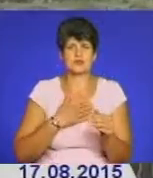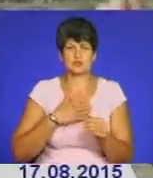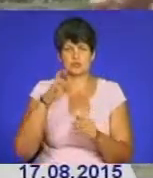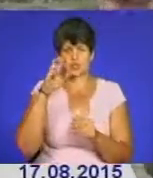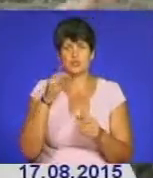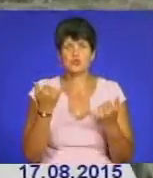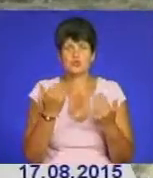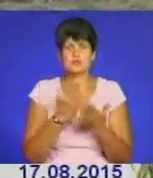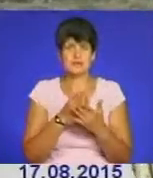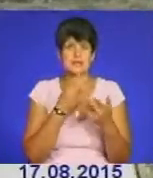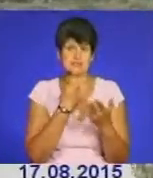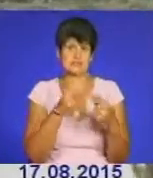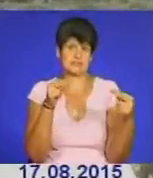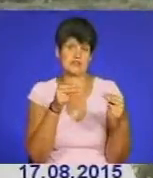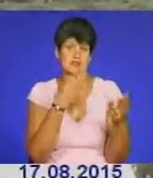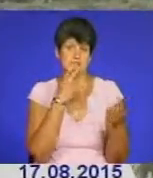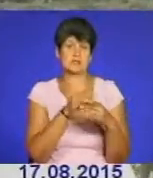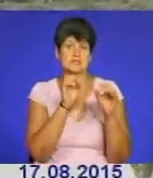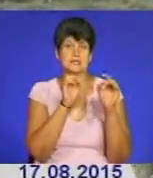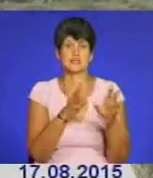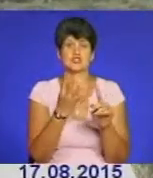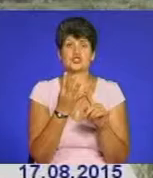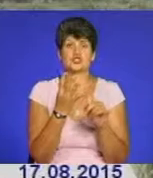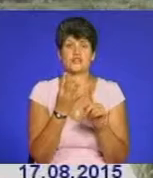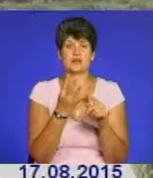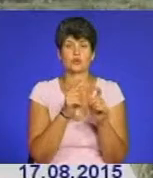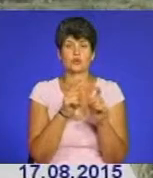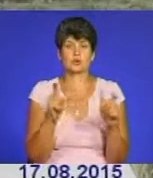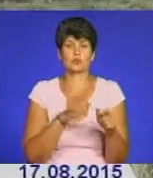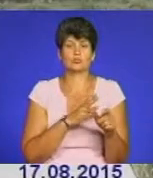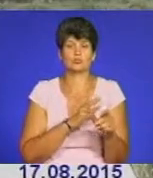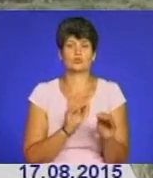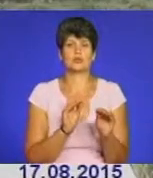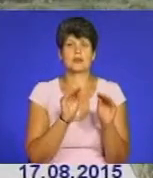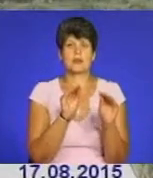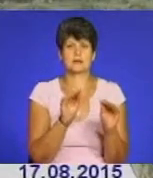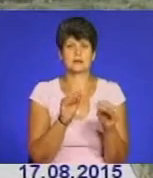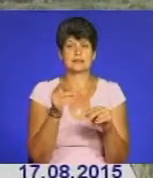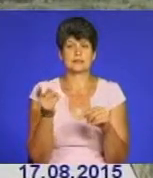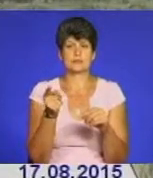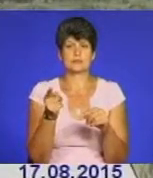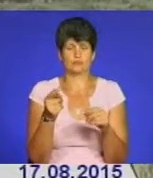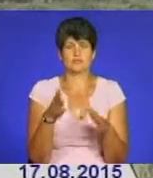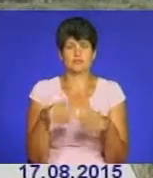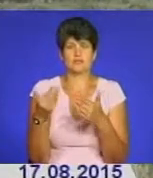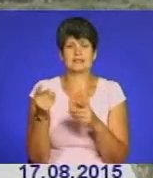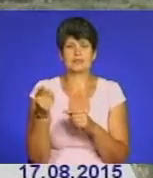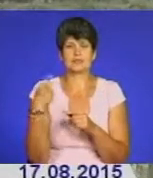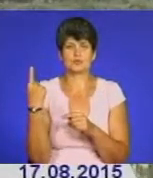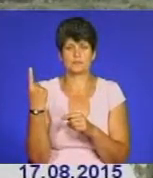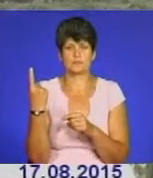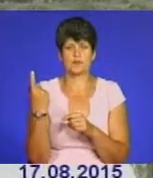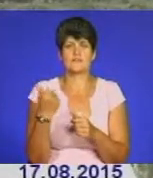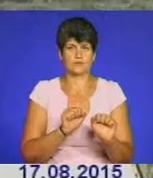свідками здачі четвертого об'єкту, який був покладений на Тернопільську область. Військові опорні